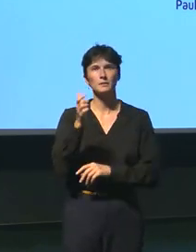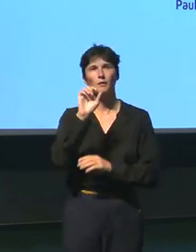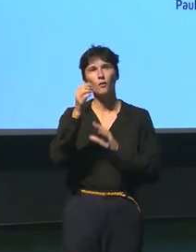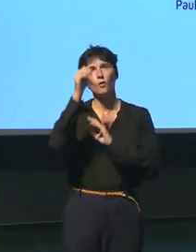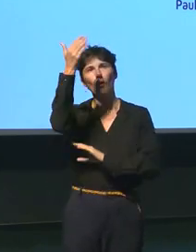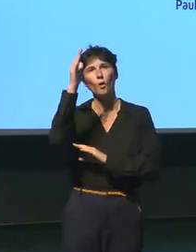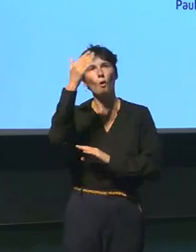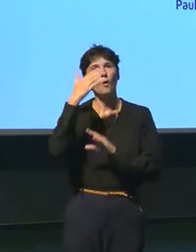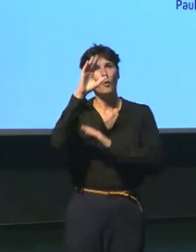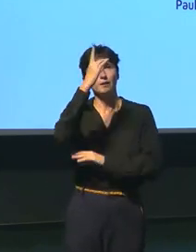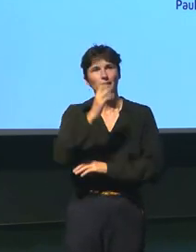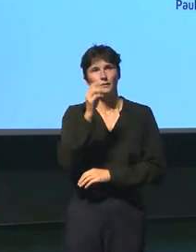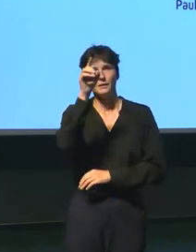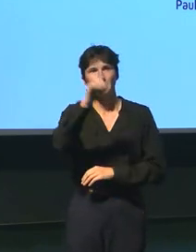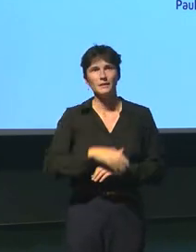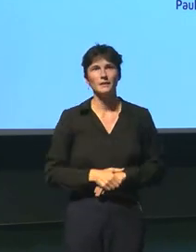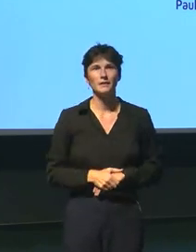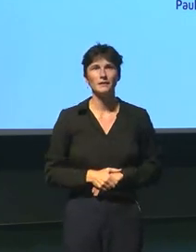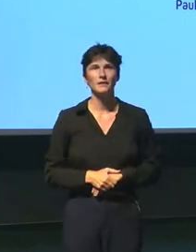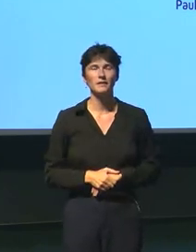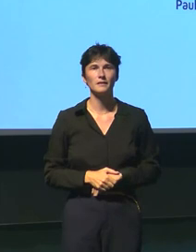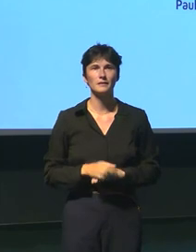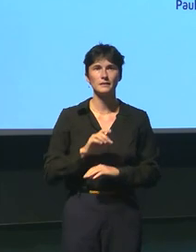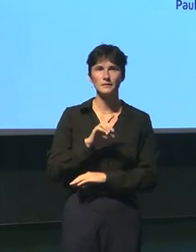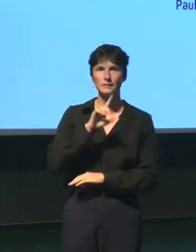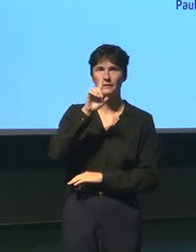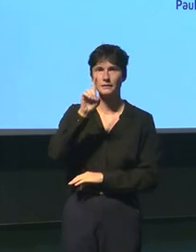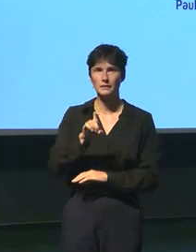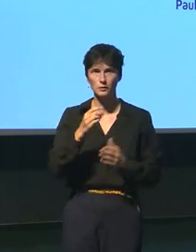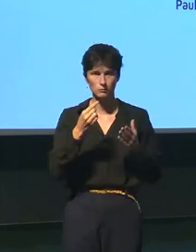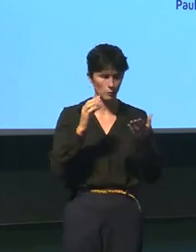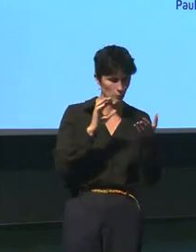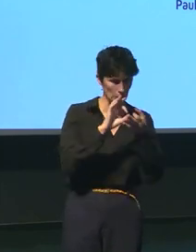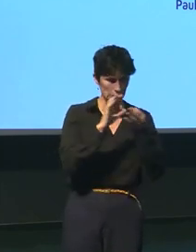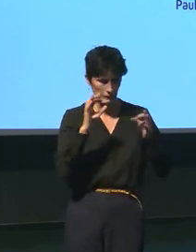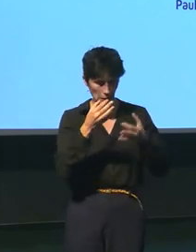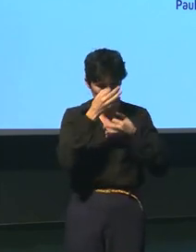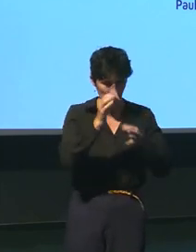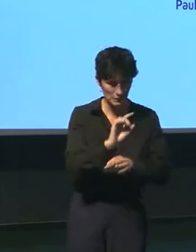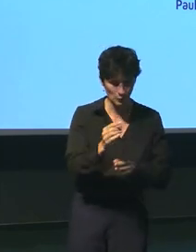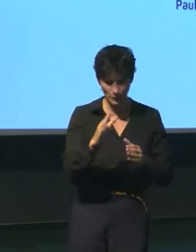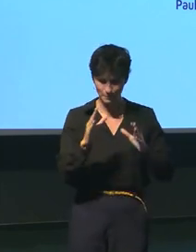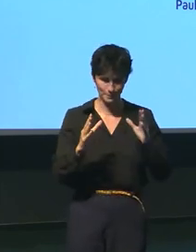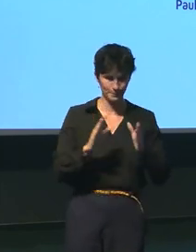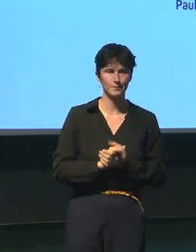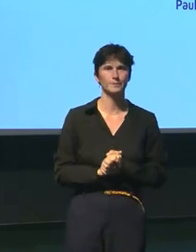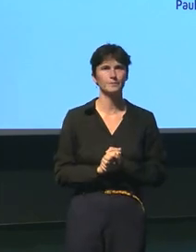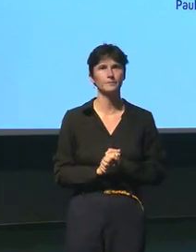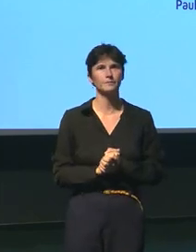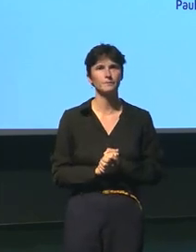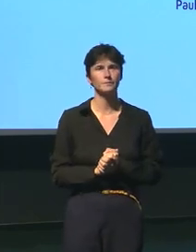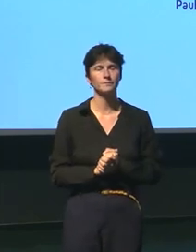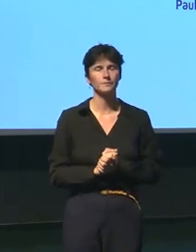continue oui ma question n'est pas encore structurée bien c'est est-ce que